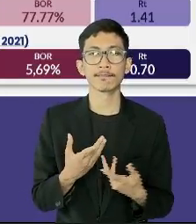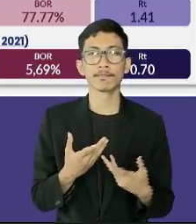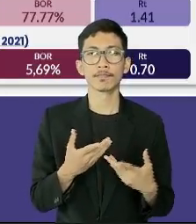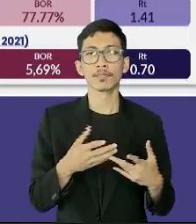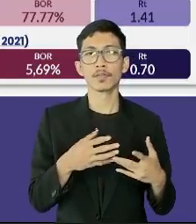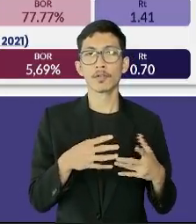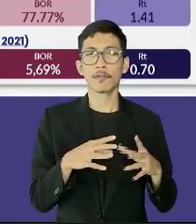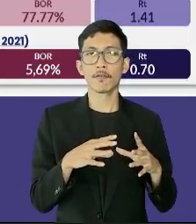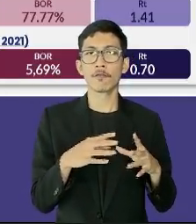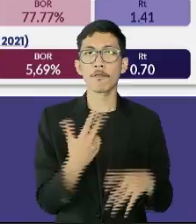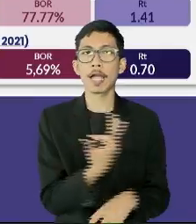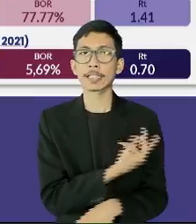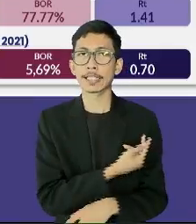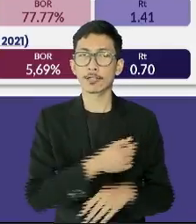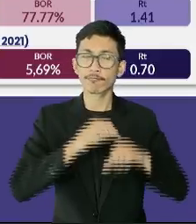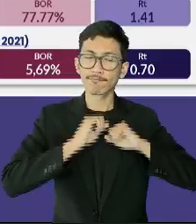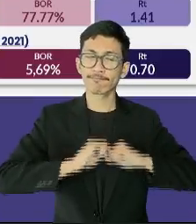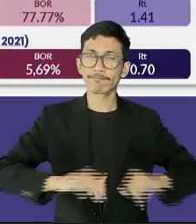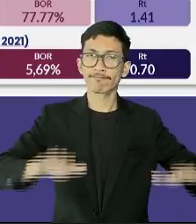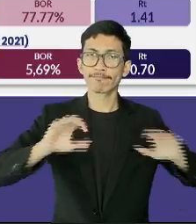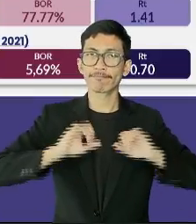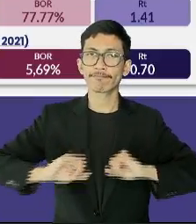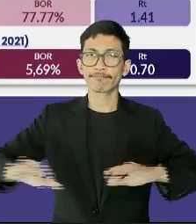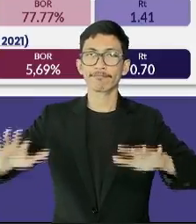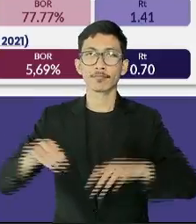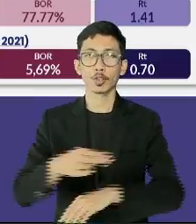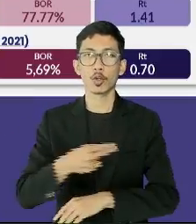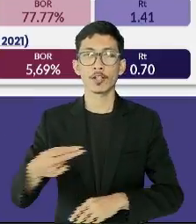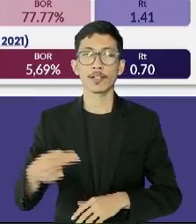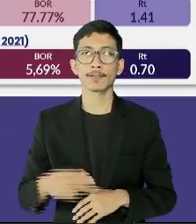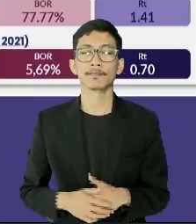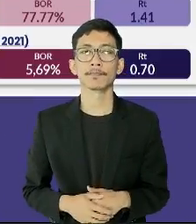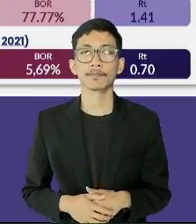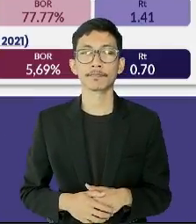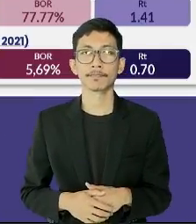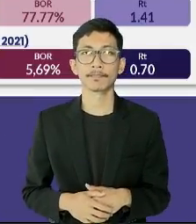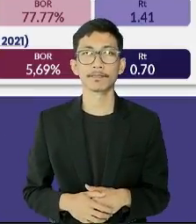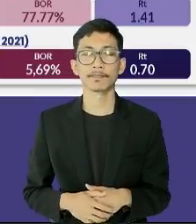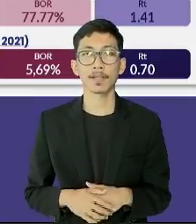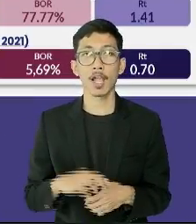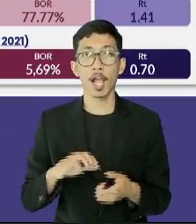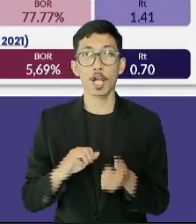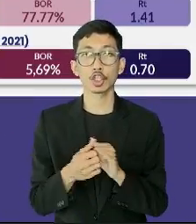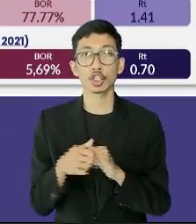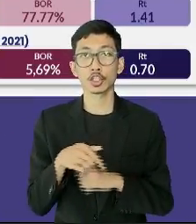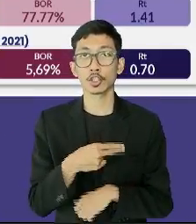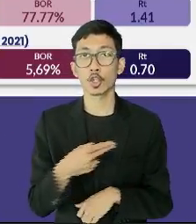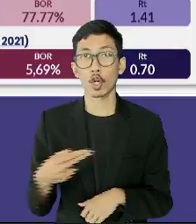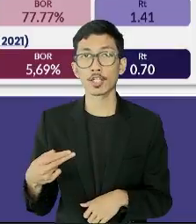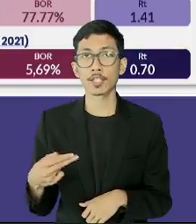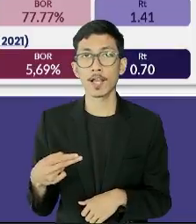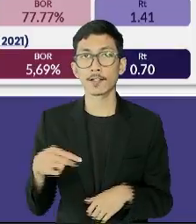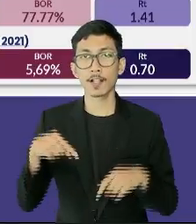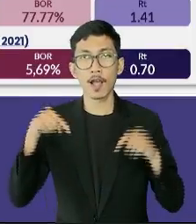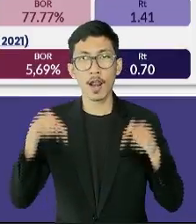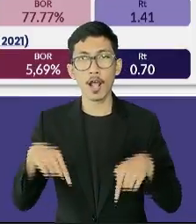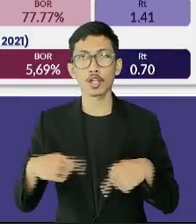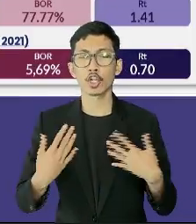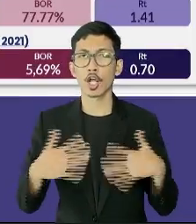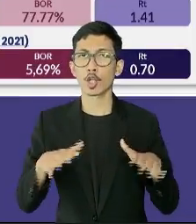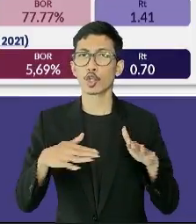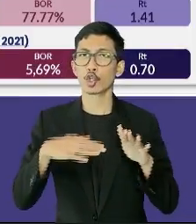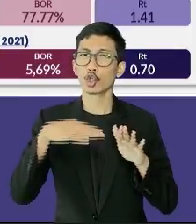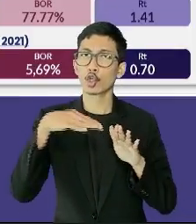merata di seluruh wilayah Indonesia. Saat ini, kasus positif di Indonesia telah mengalami penurunan